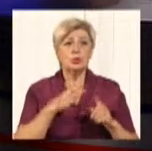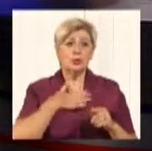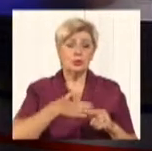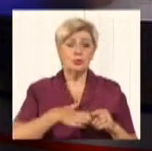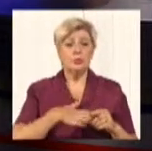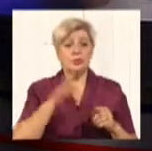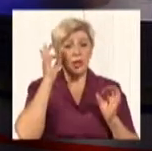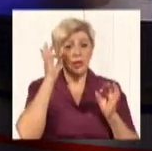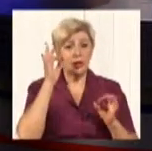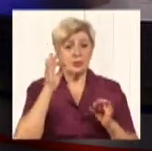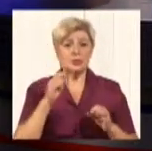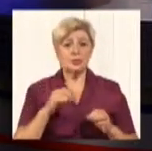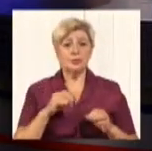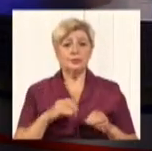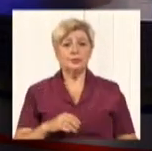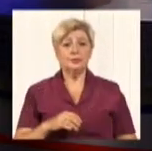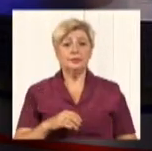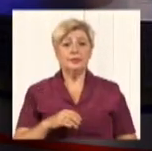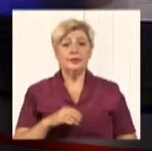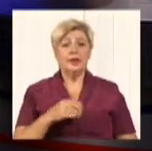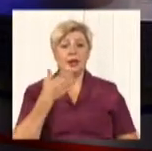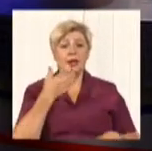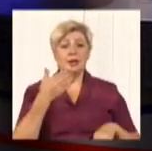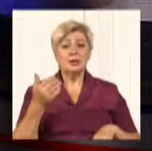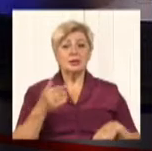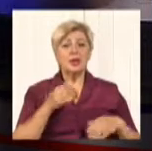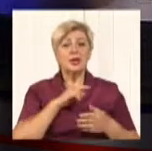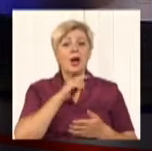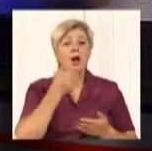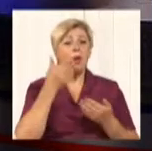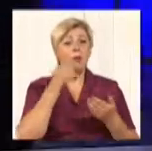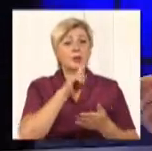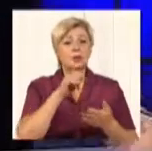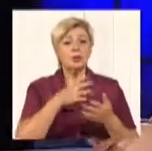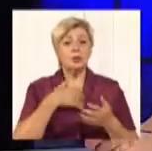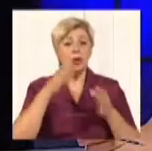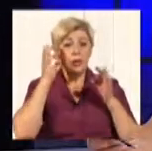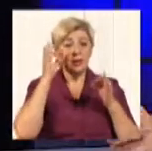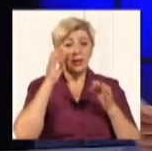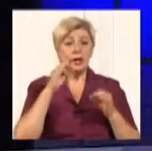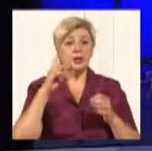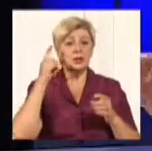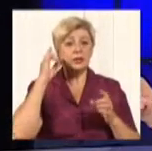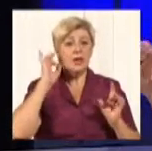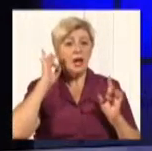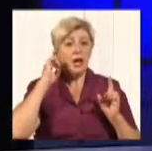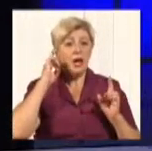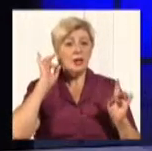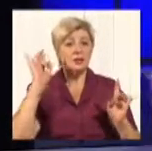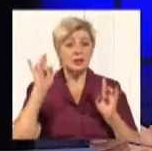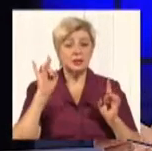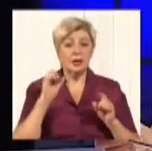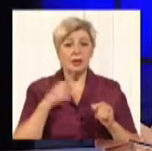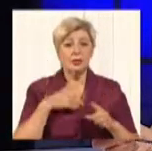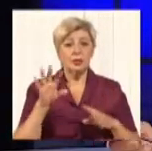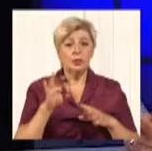Дивіться, остання, так, опитувана, вона говорила про якість сигналу, і от мені передали, що чоловік, який телефонував,